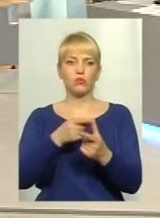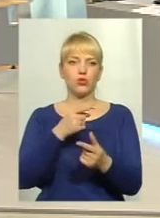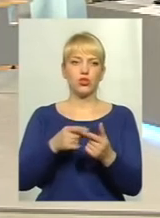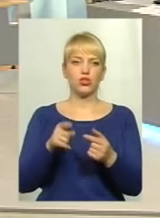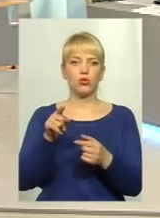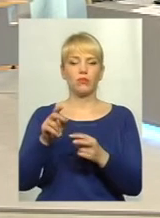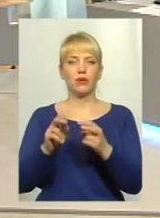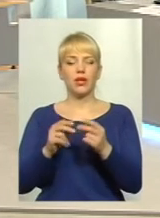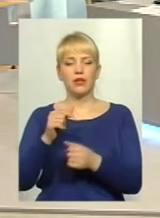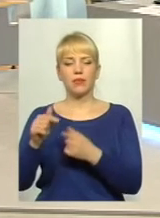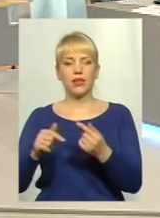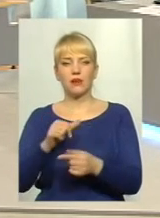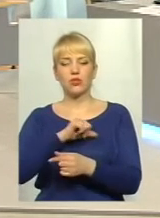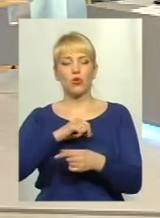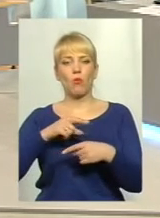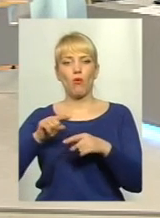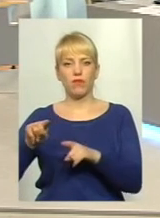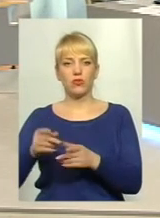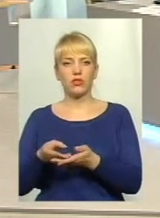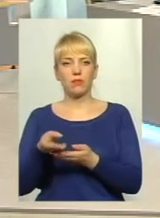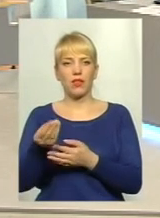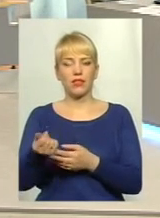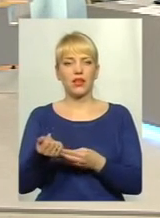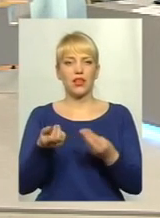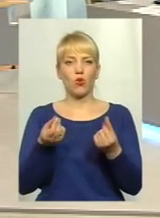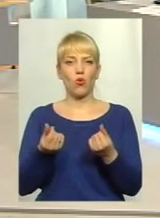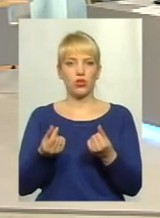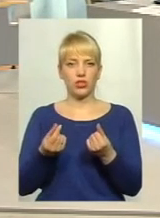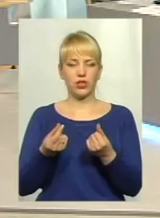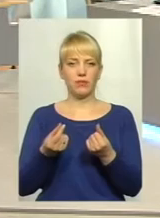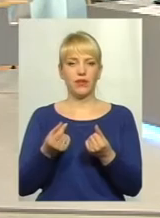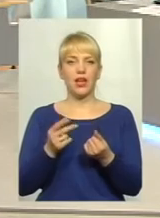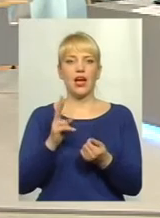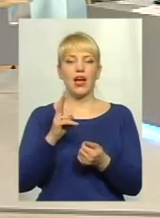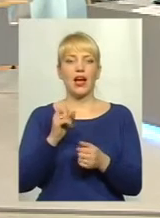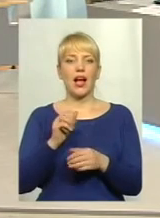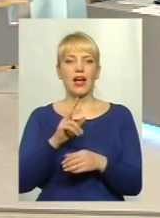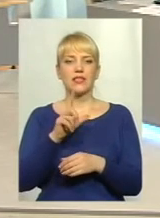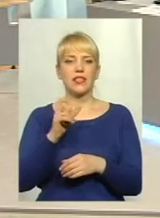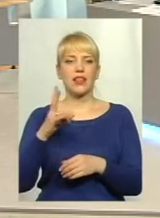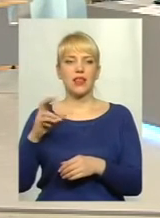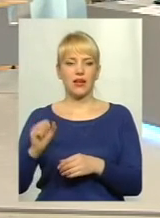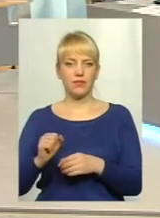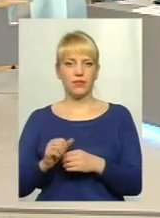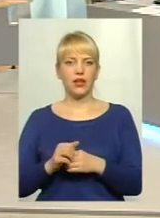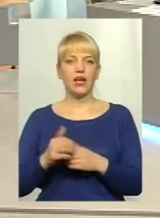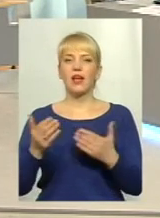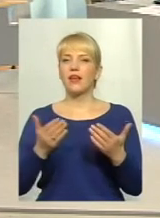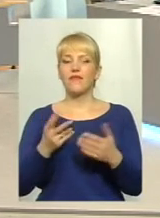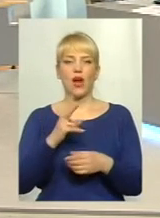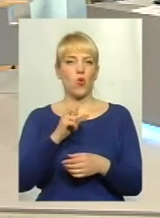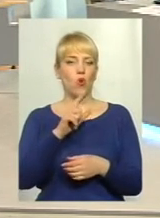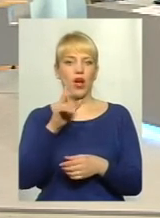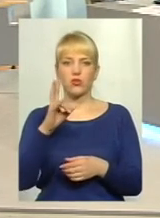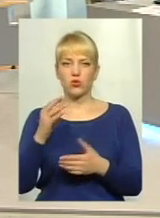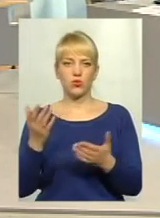підприємці добровільно сплатили ці кошти в казну. І, до речі, в яку казну, в чию казну